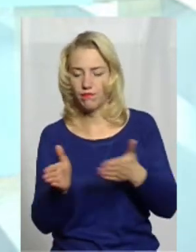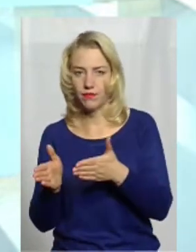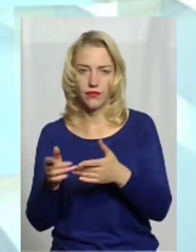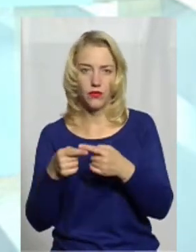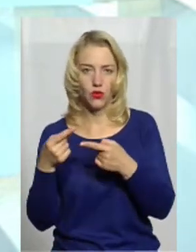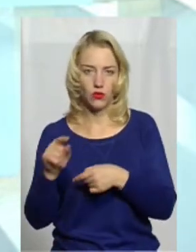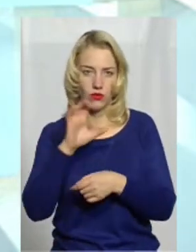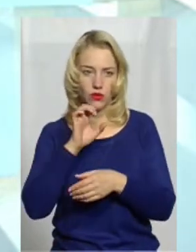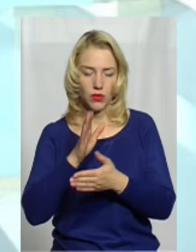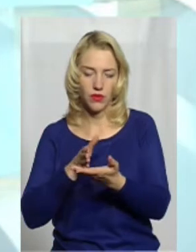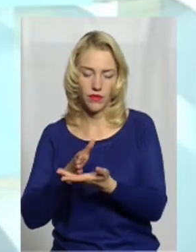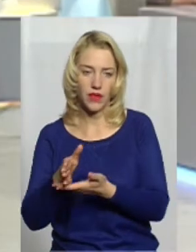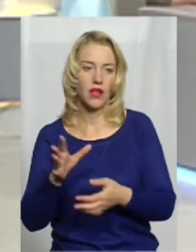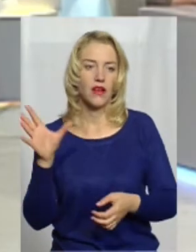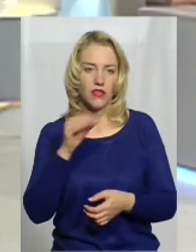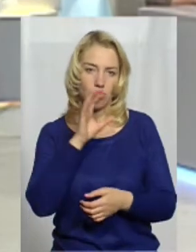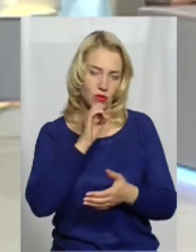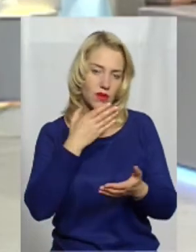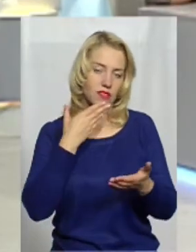І всі собаки знаходять своє місце.